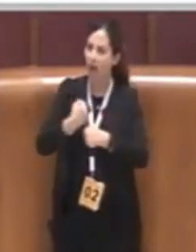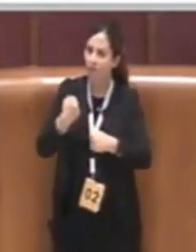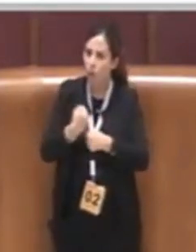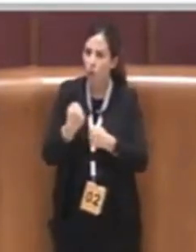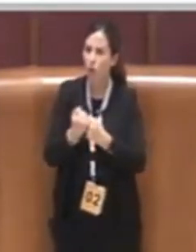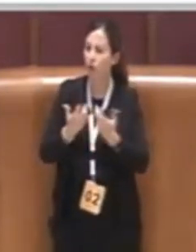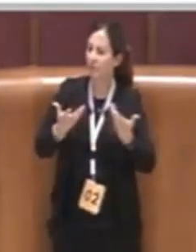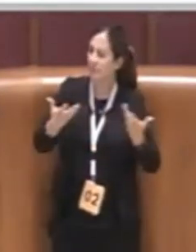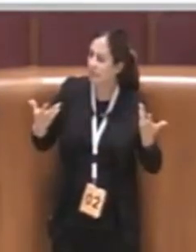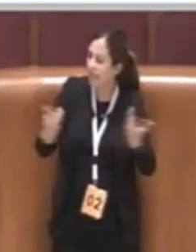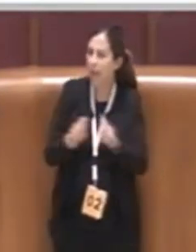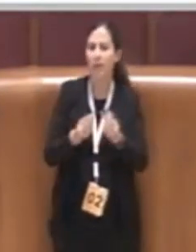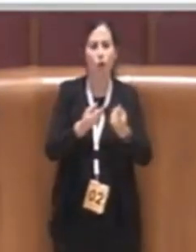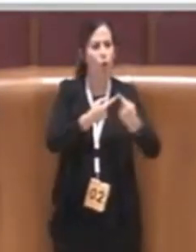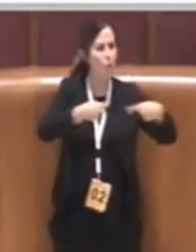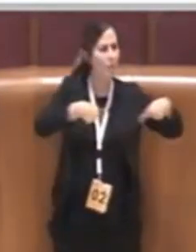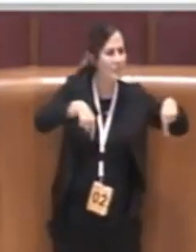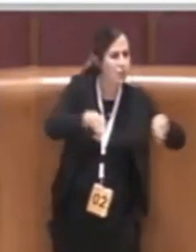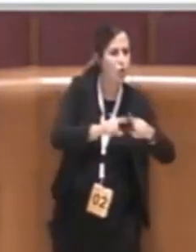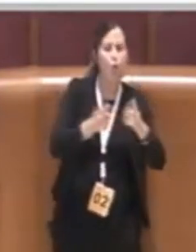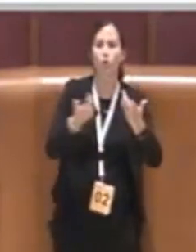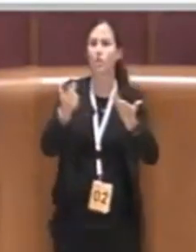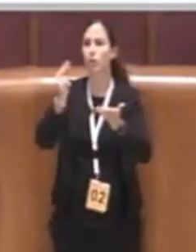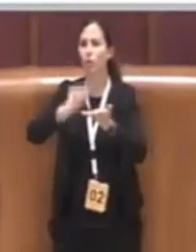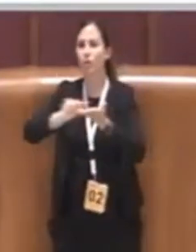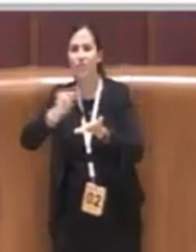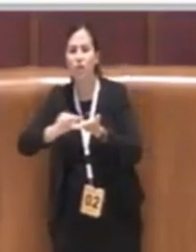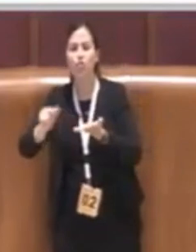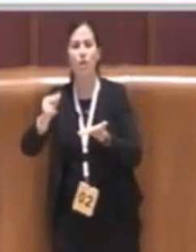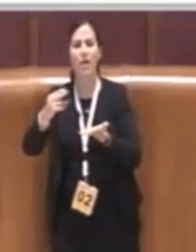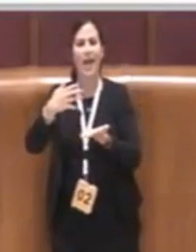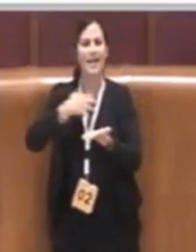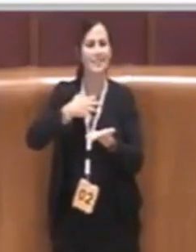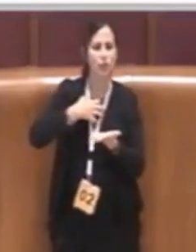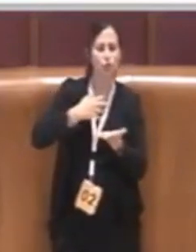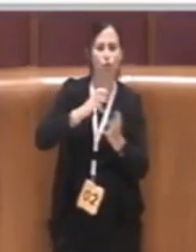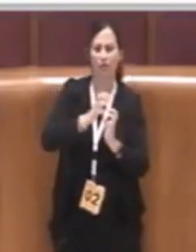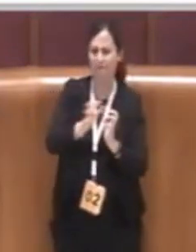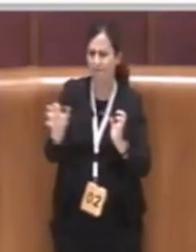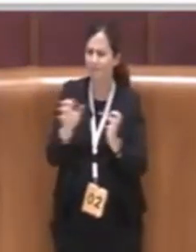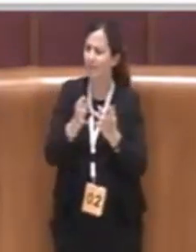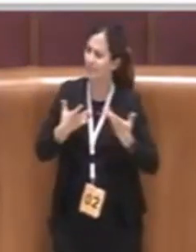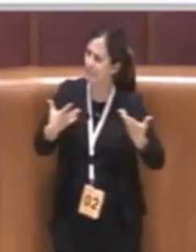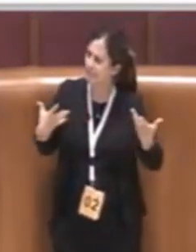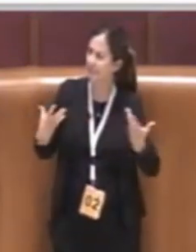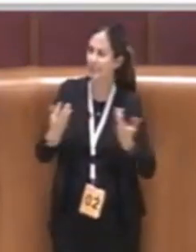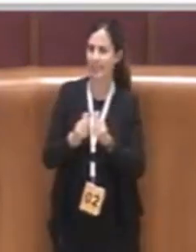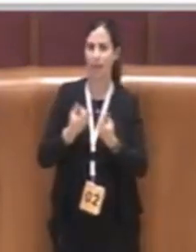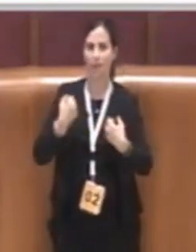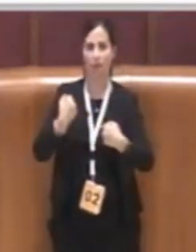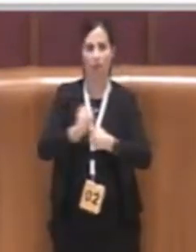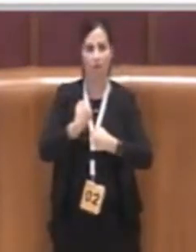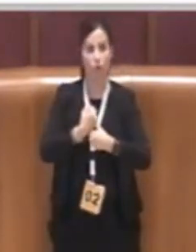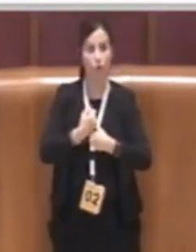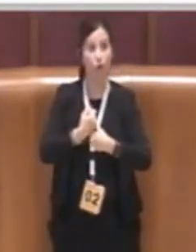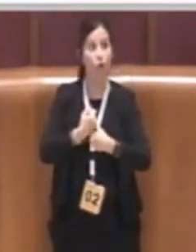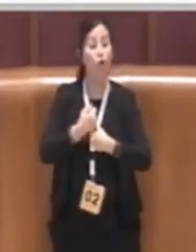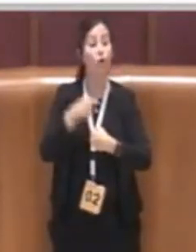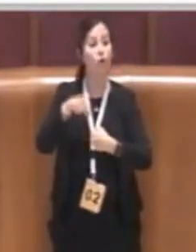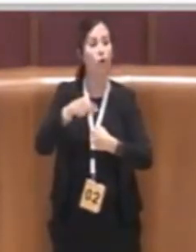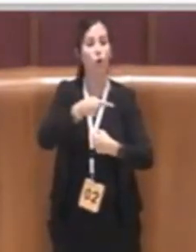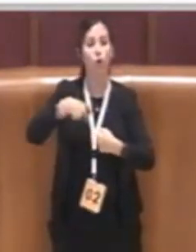uffici, gli assessorati noi nel corso di questo lavoro dopo che abbiamo protocollato la delibera l